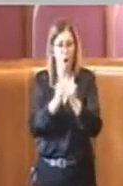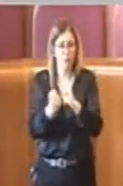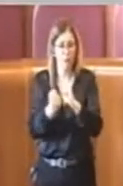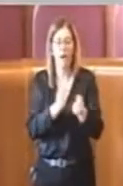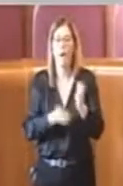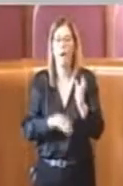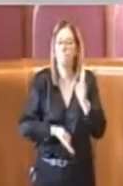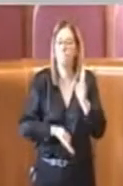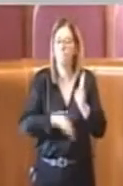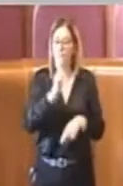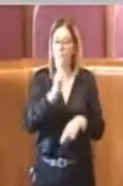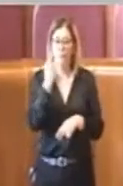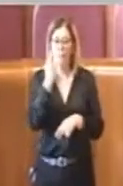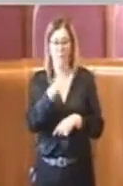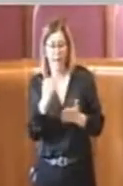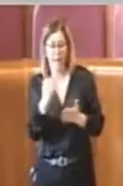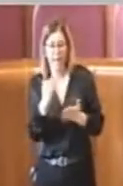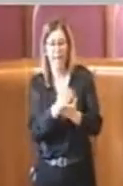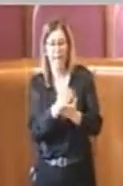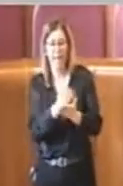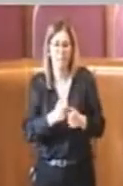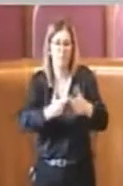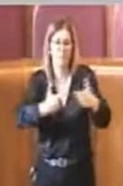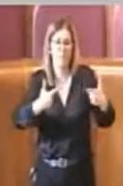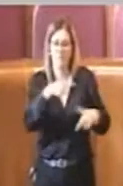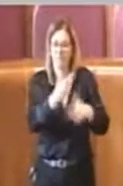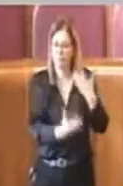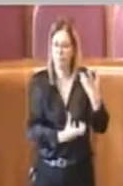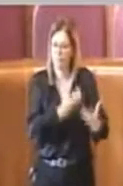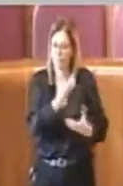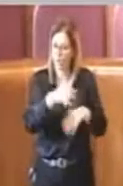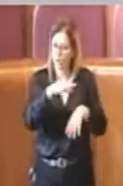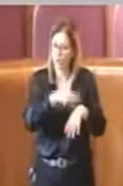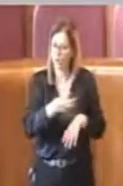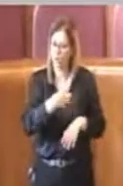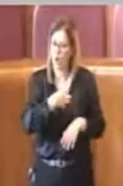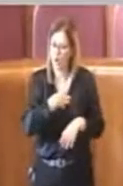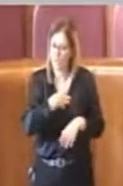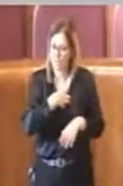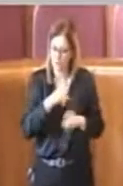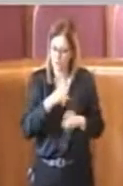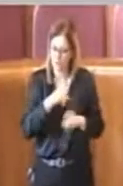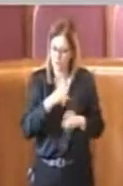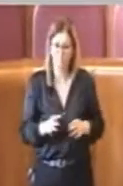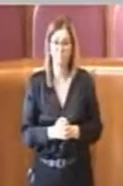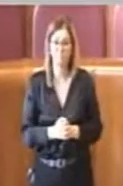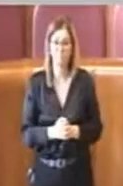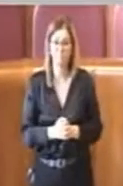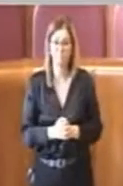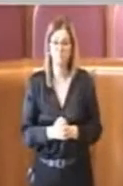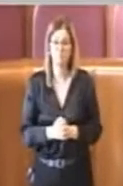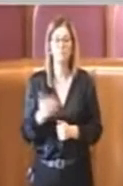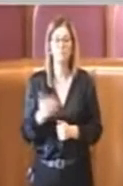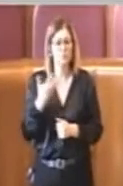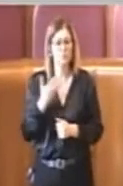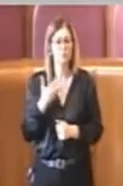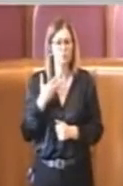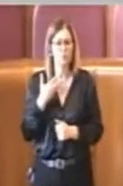contrastare questo fenomeno e tra le varie indicazioni che vengono